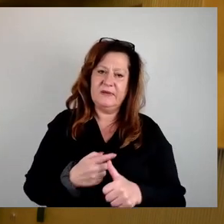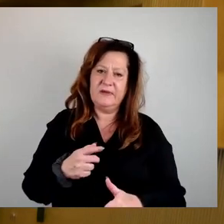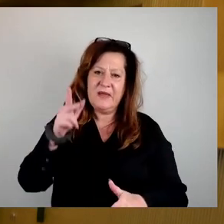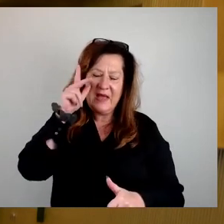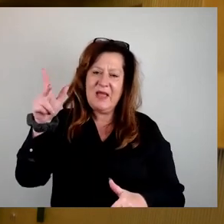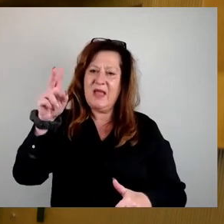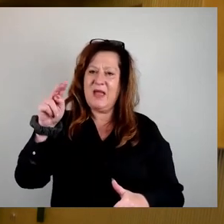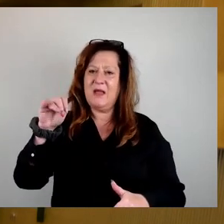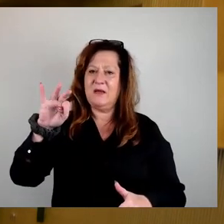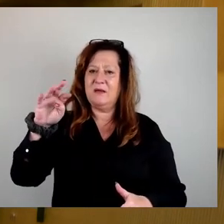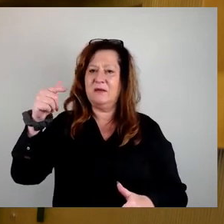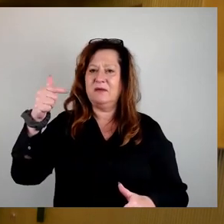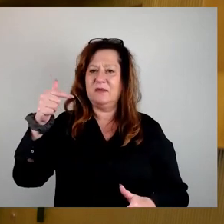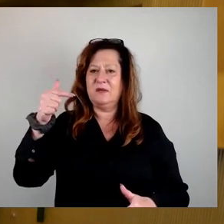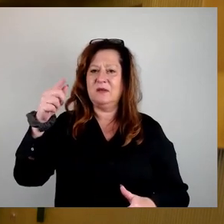bitte schön, Sie haben das Wort.